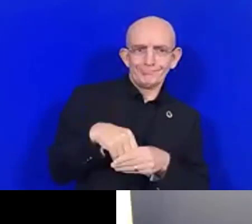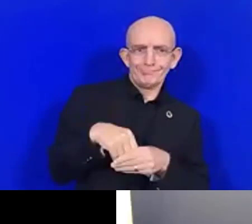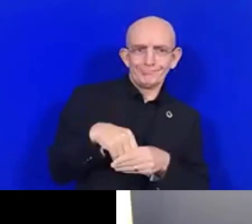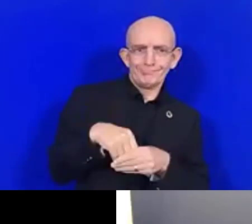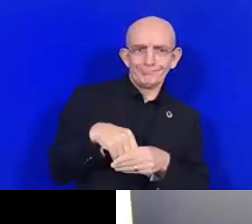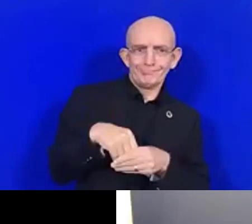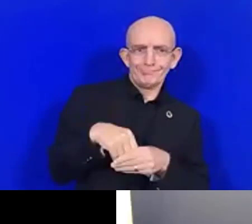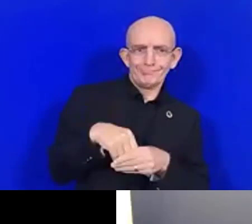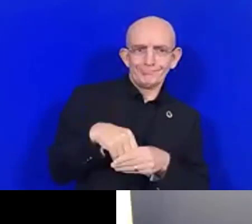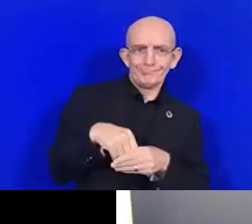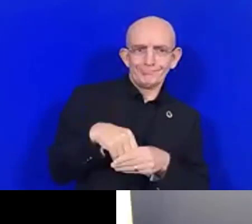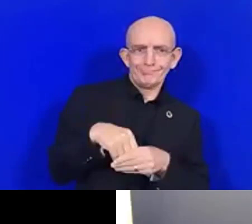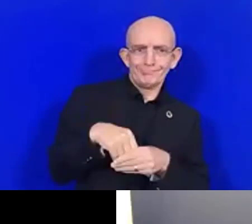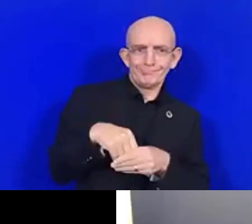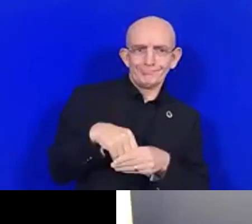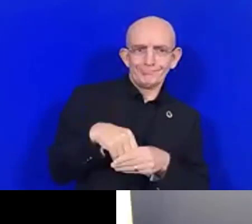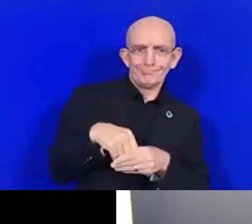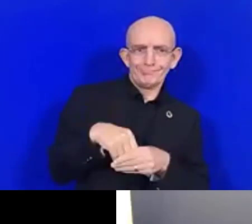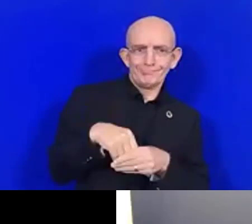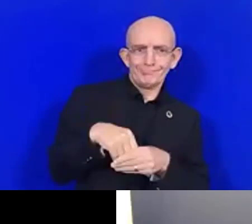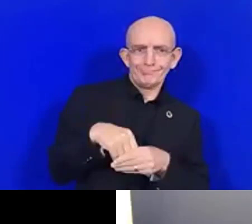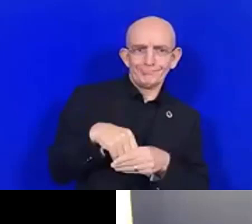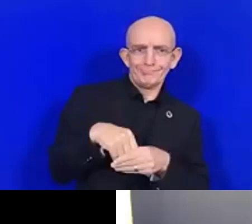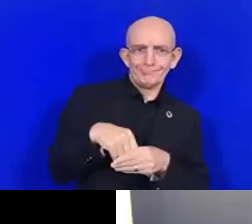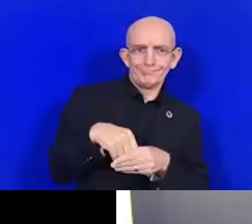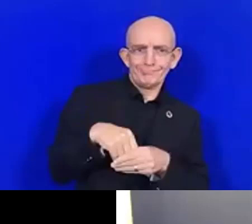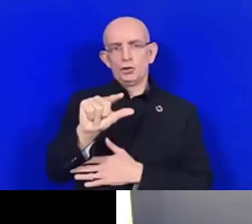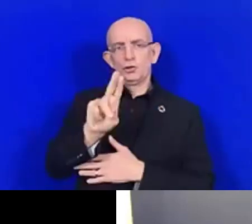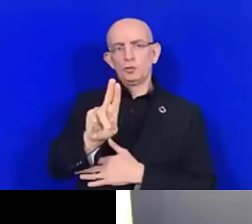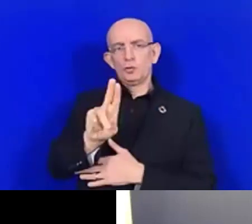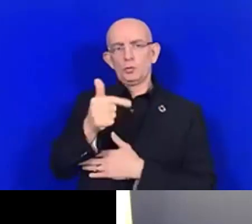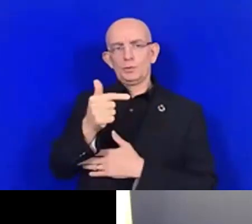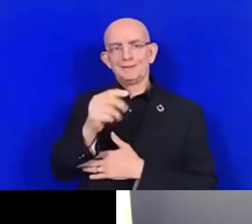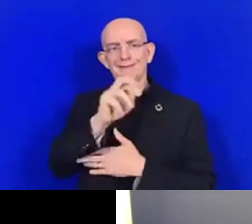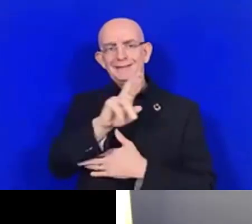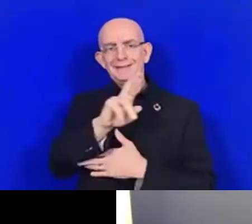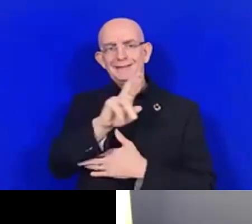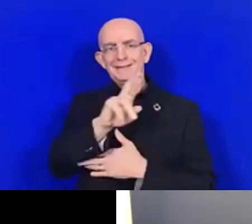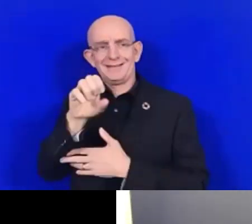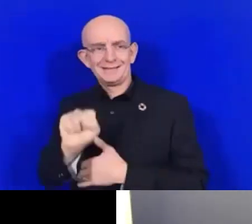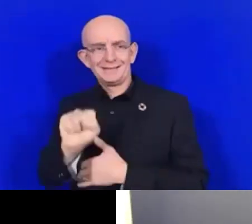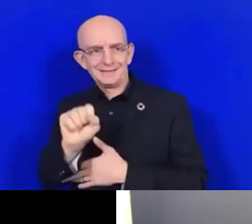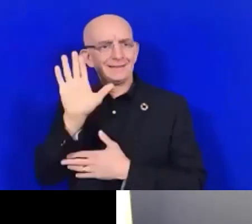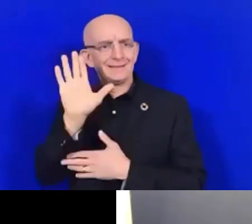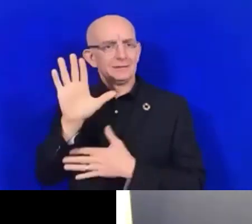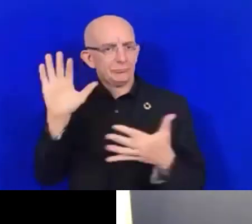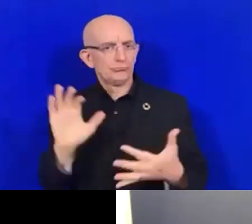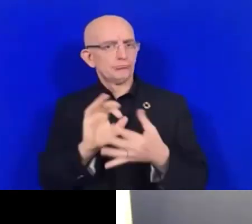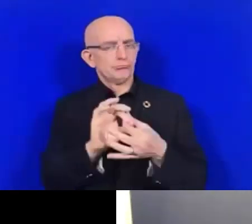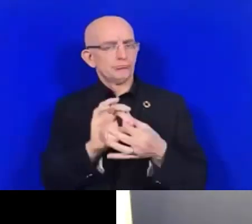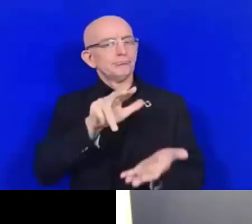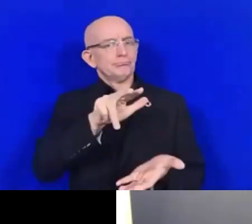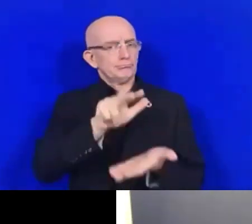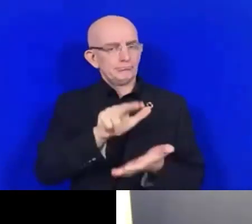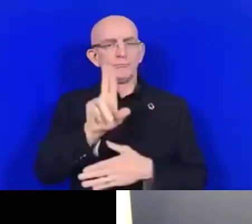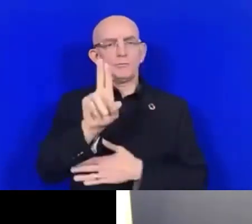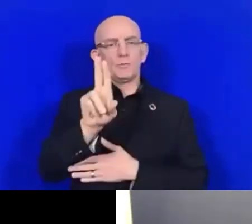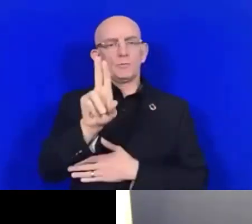menées par les Nations Unies dans le cadre de la stratégie d'aide aux personnes en situation de handicap. Lorsque nous